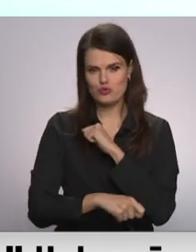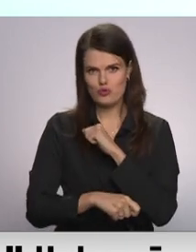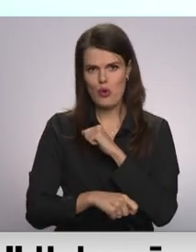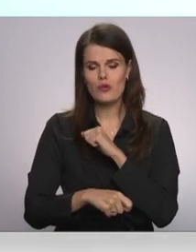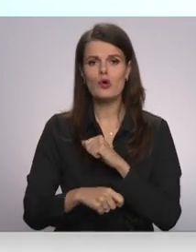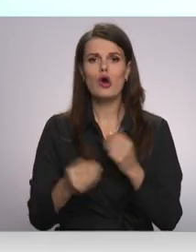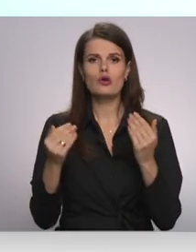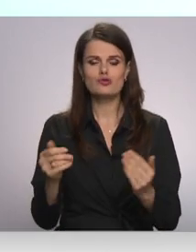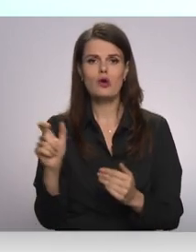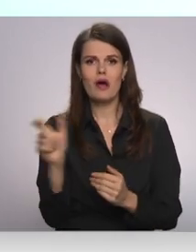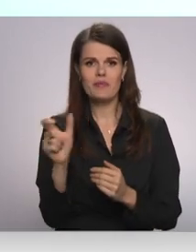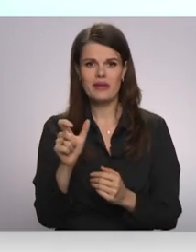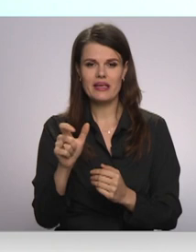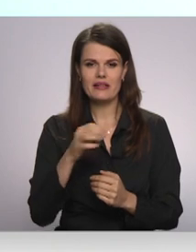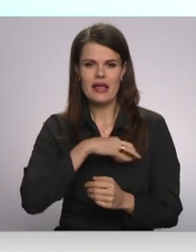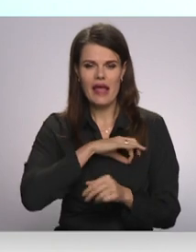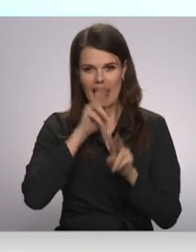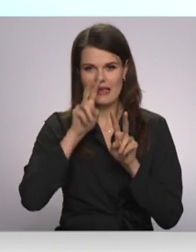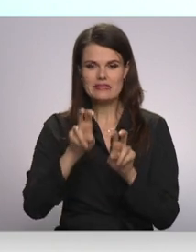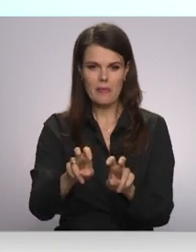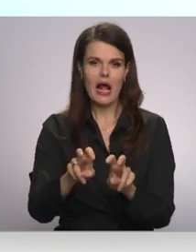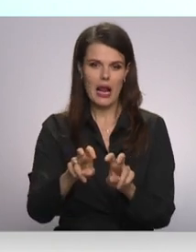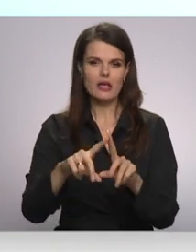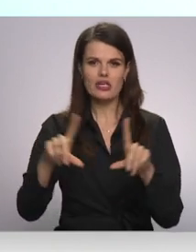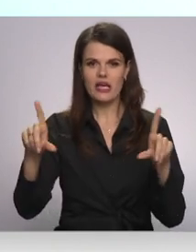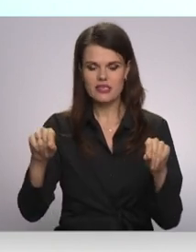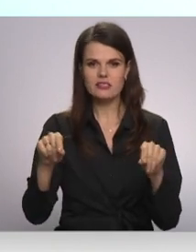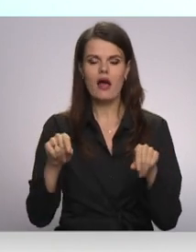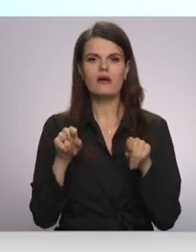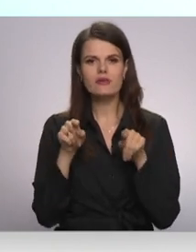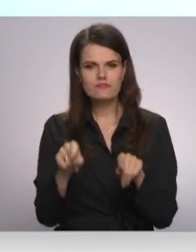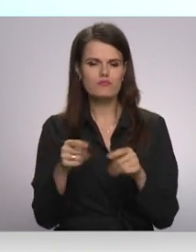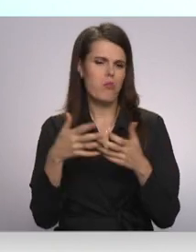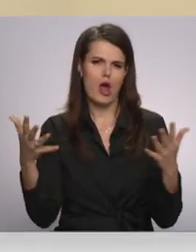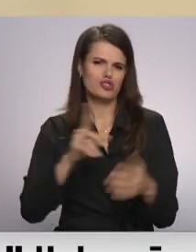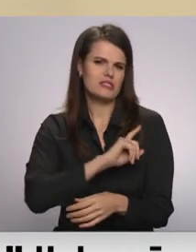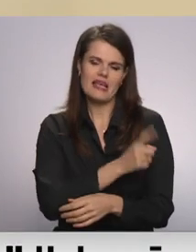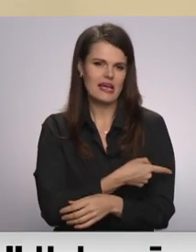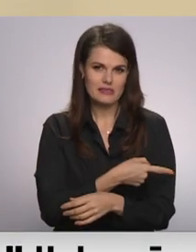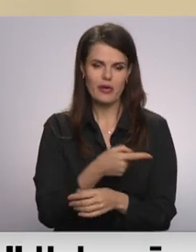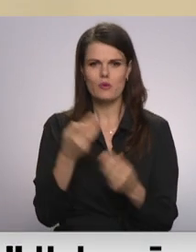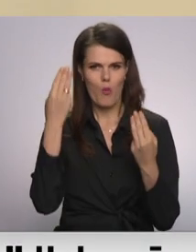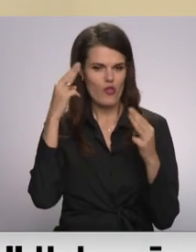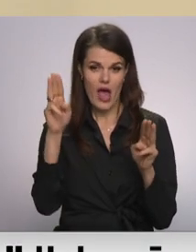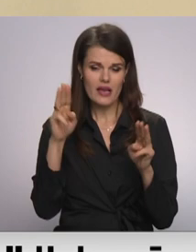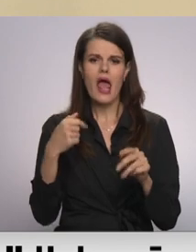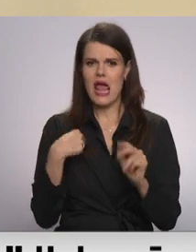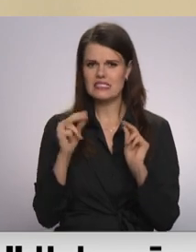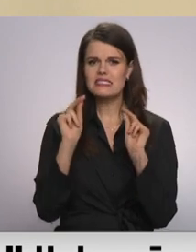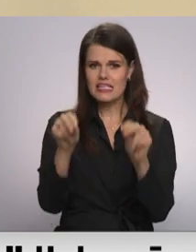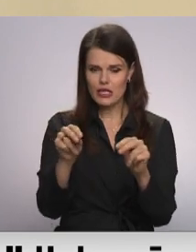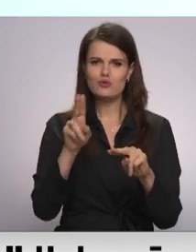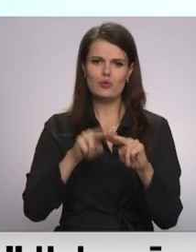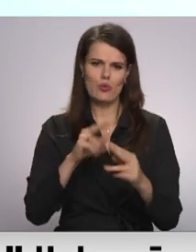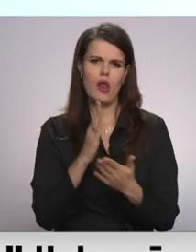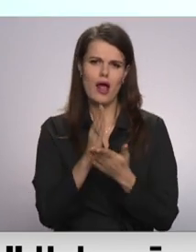izmeklēšanas iestāžu šīs iespējas izmeklēt noziedzīgas nodarījumas ir ļoti plašas un mūsdienīgas. Es ticu un